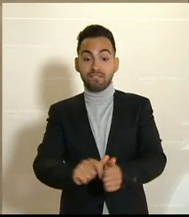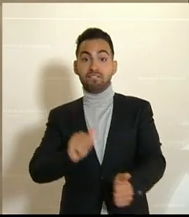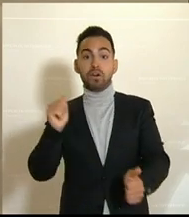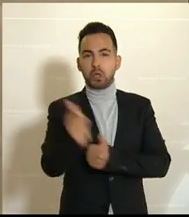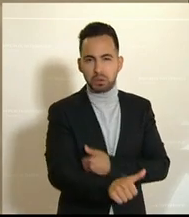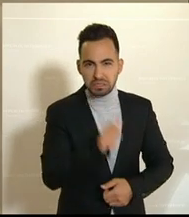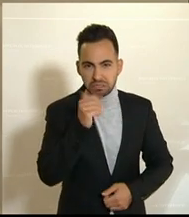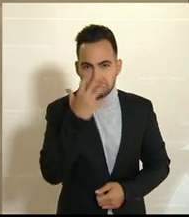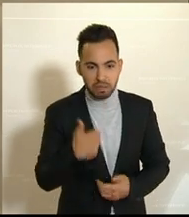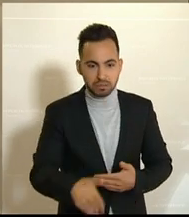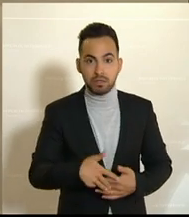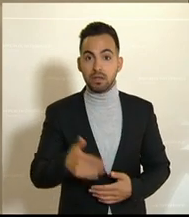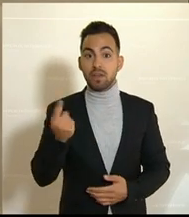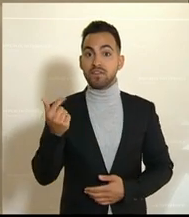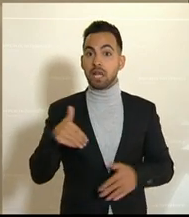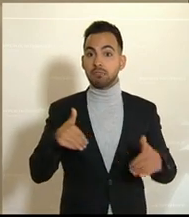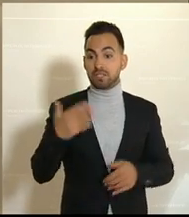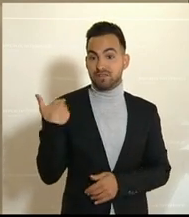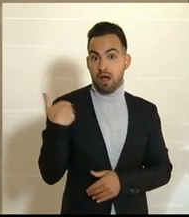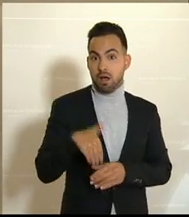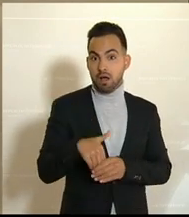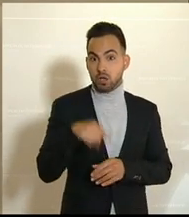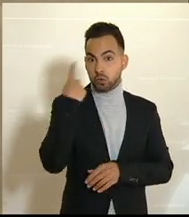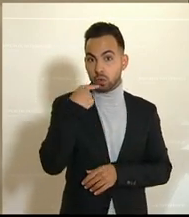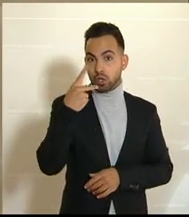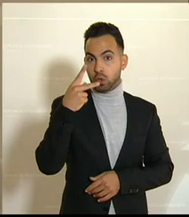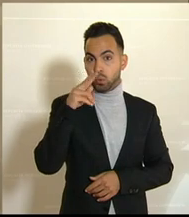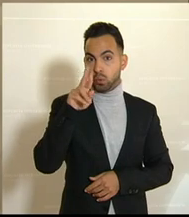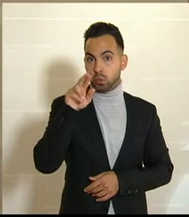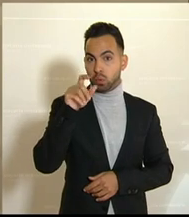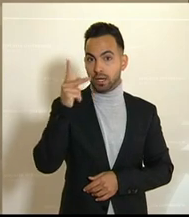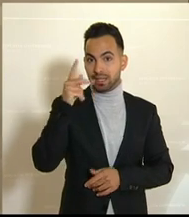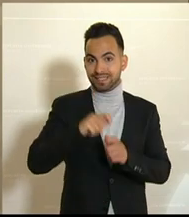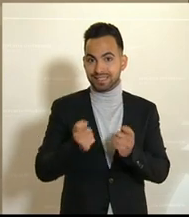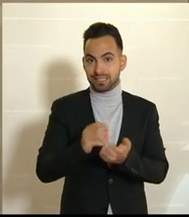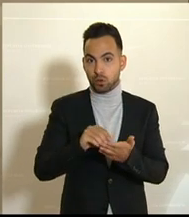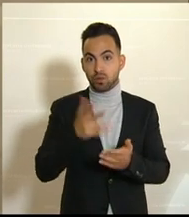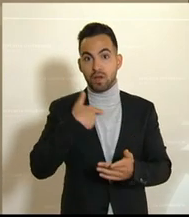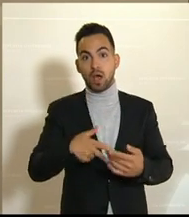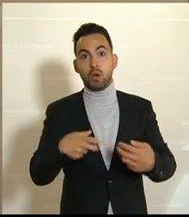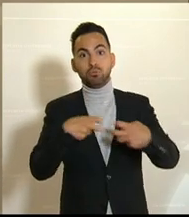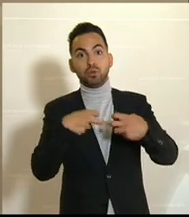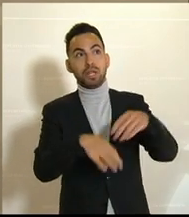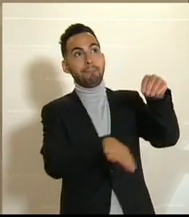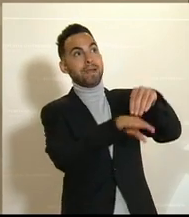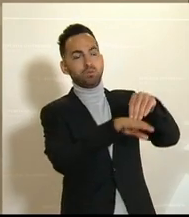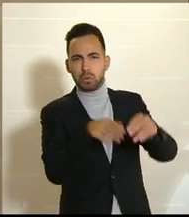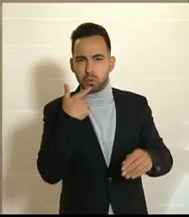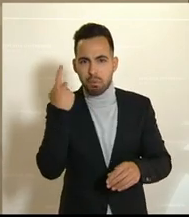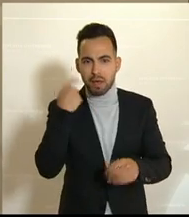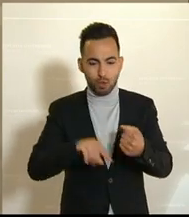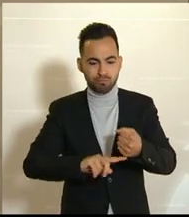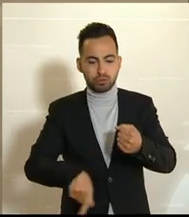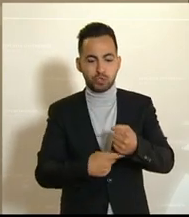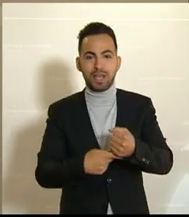hat am Sonntag im Kurier auch klargestellt, die Meldung nach Brüssel war keine Budget-Datenmeldung, sondern eine